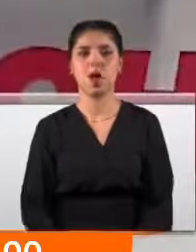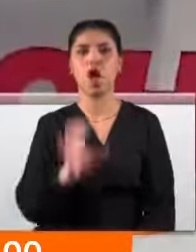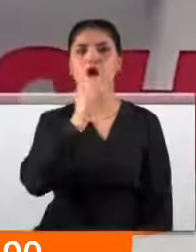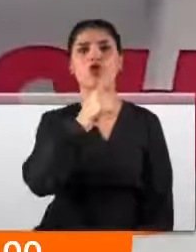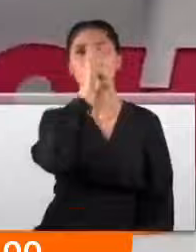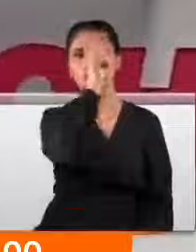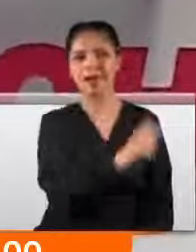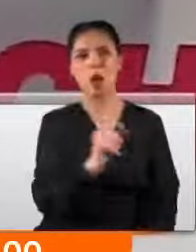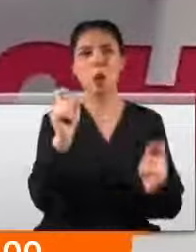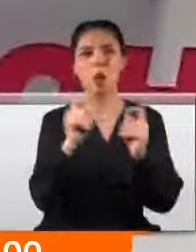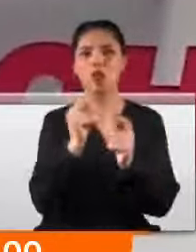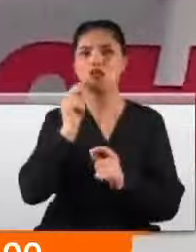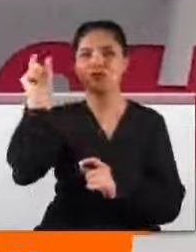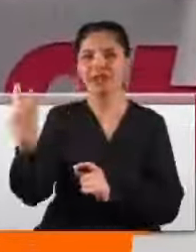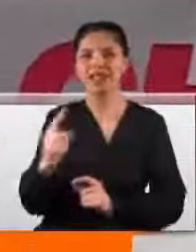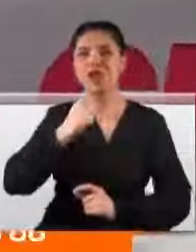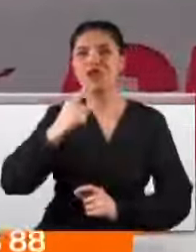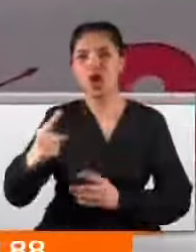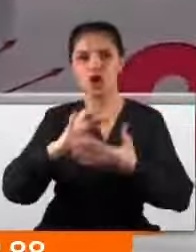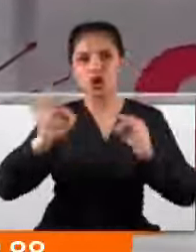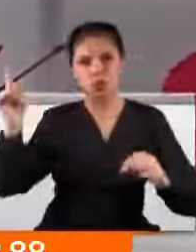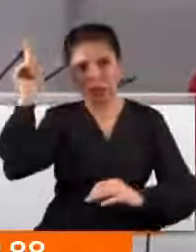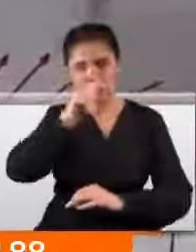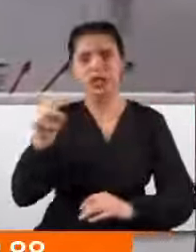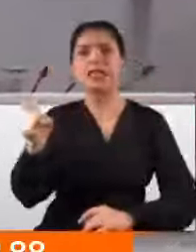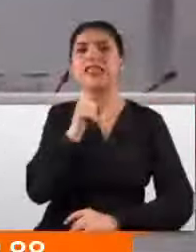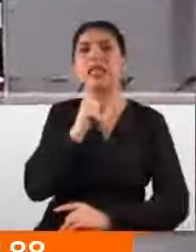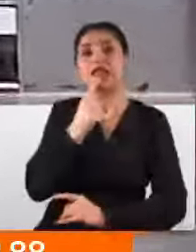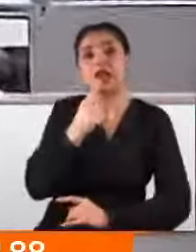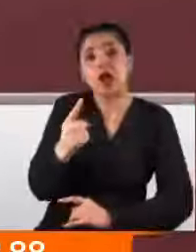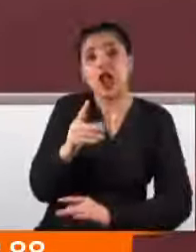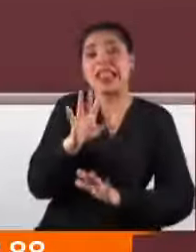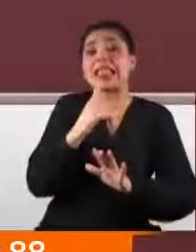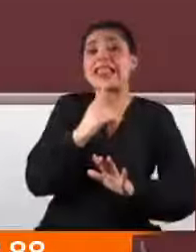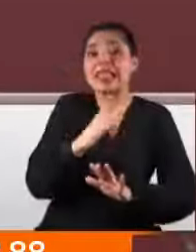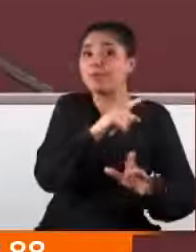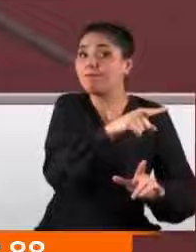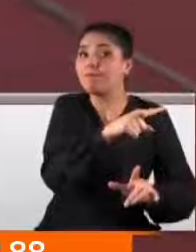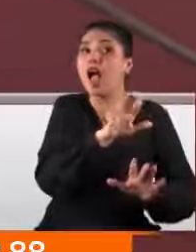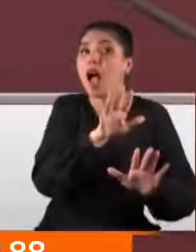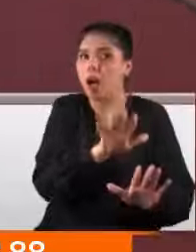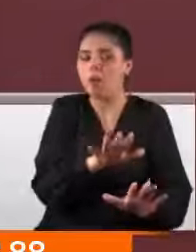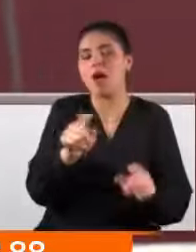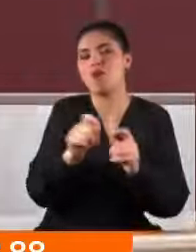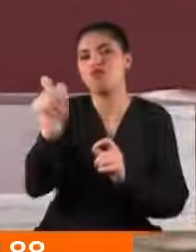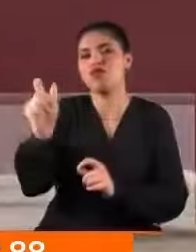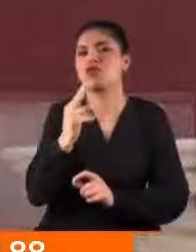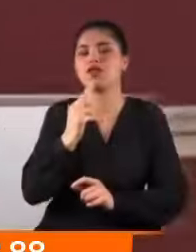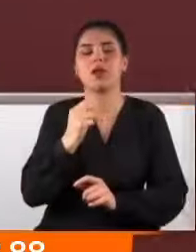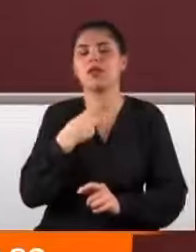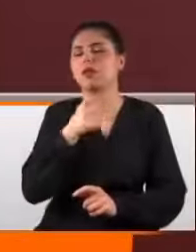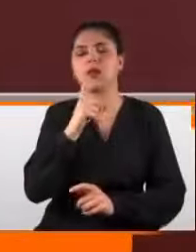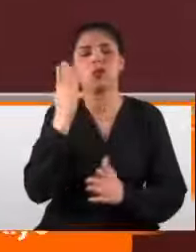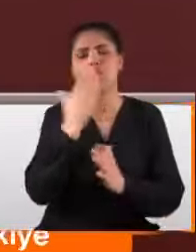Özel Burcu Köksal'ın ortalığı karıştıran sözlerini sürçülisan diyerek düzeltmek istedi. Ancak Köksal geri adım atmak bir yana